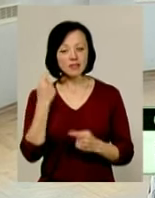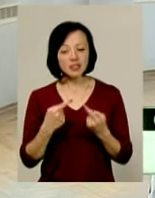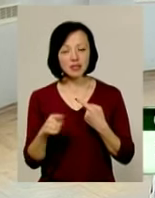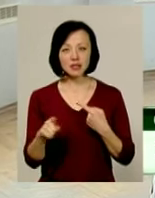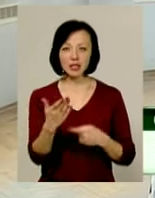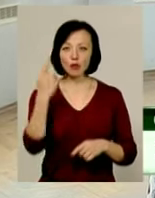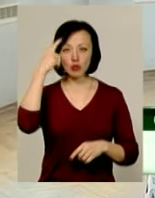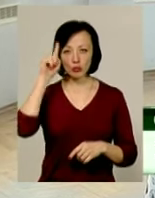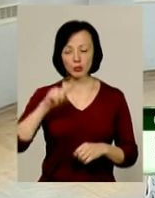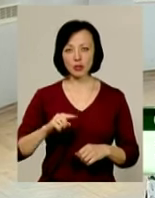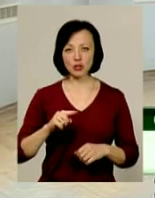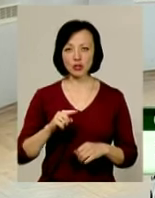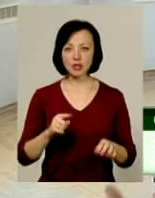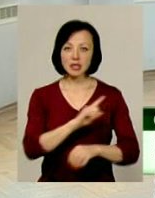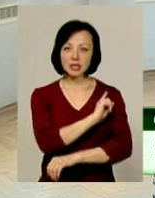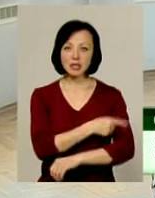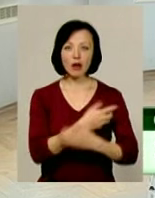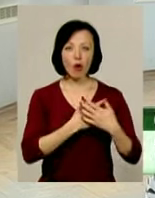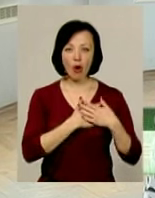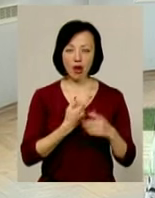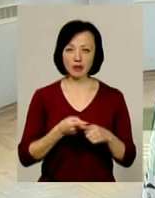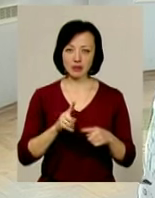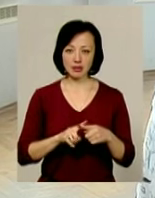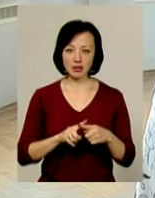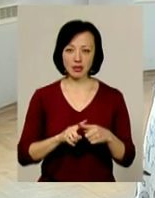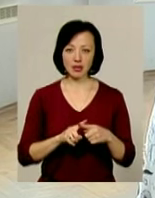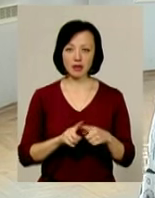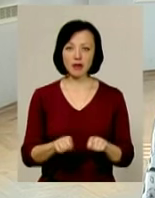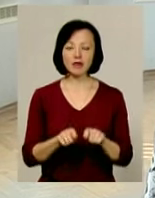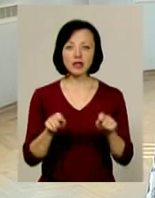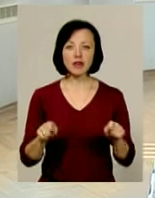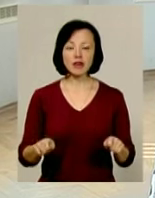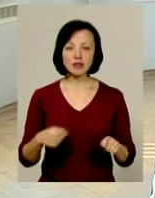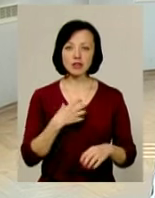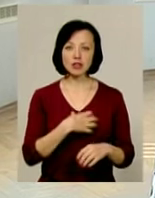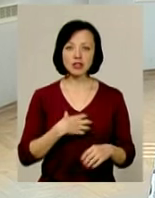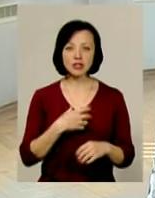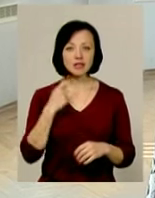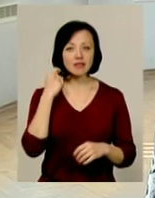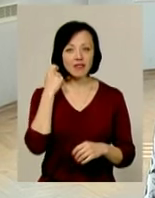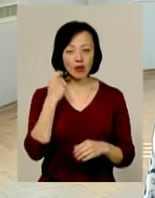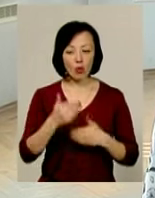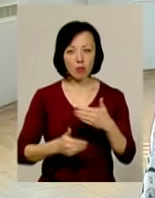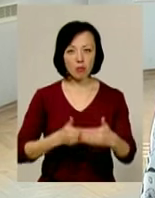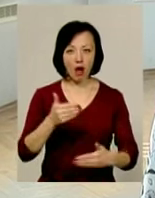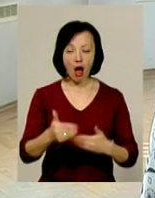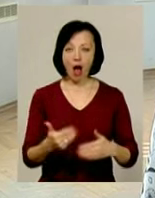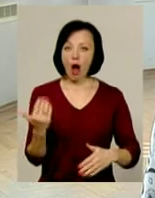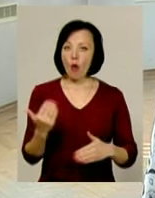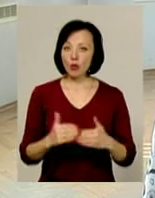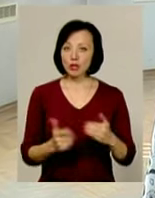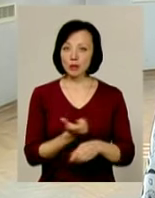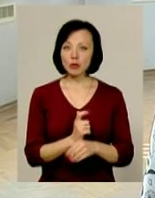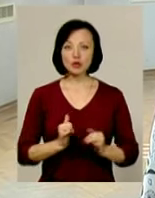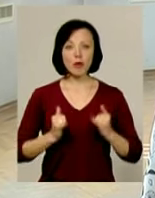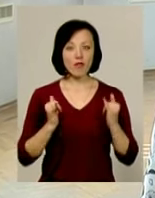вмієш дуже сильно кохати. Це відкривається ця можливість тільки з віком. Ну а вже в